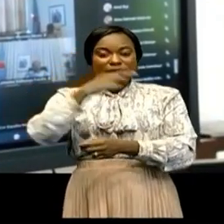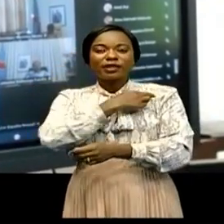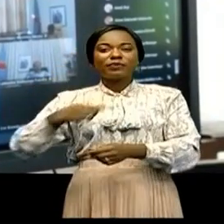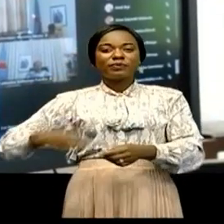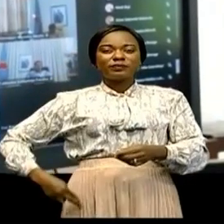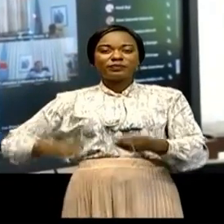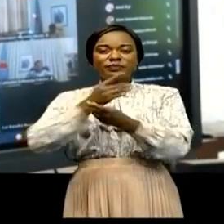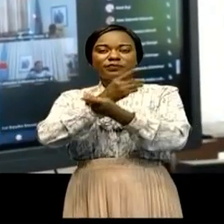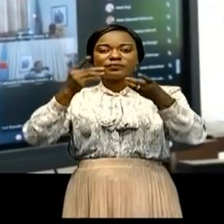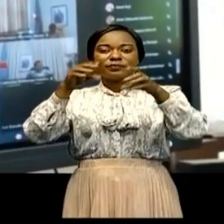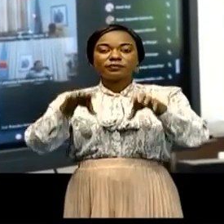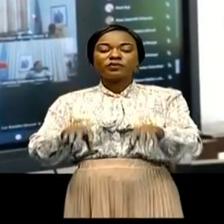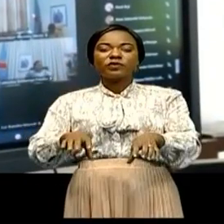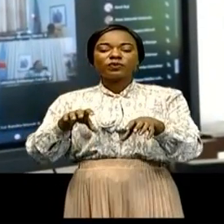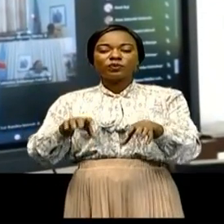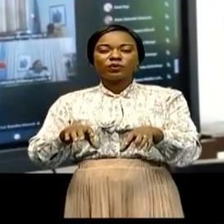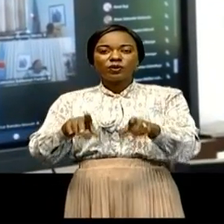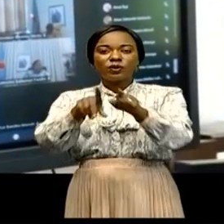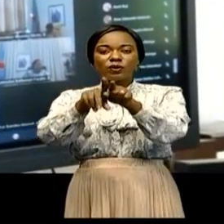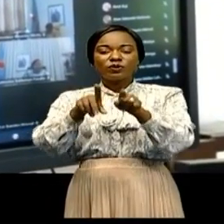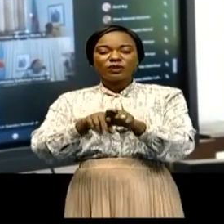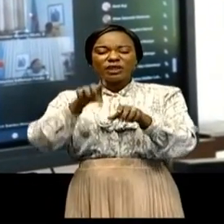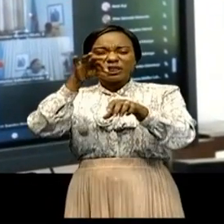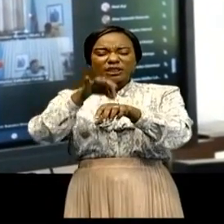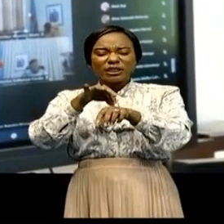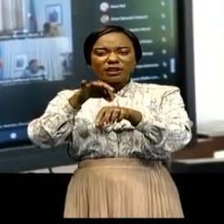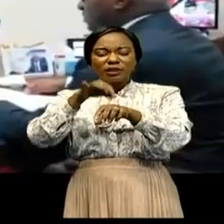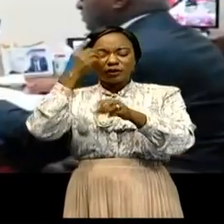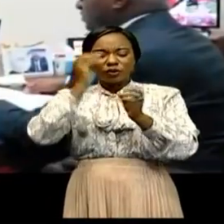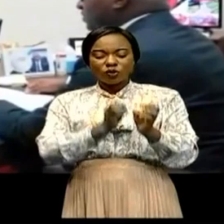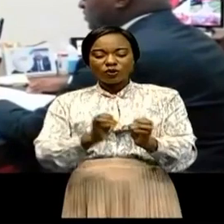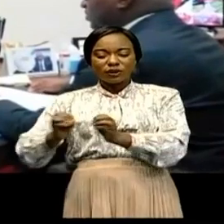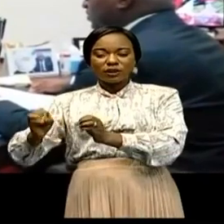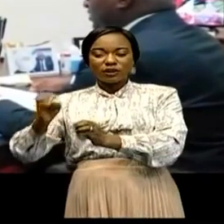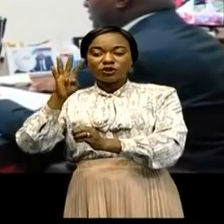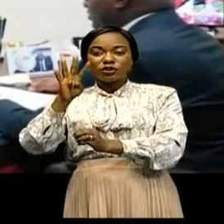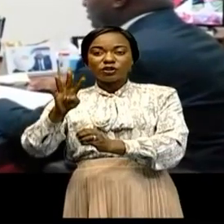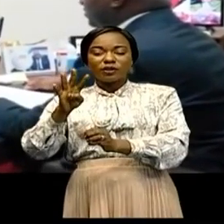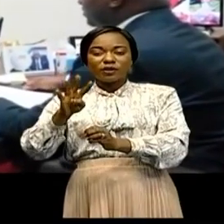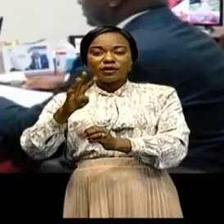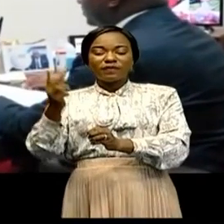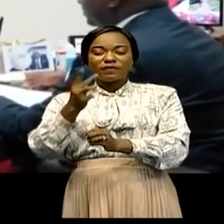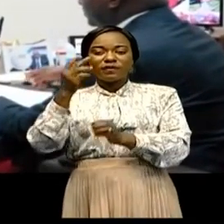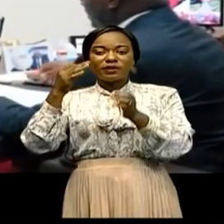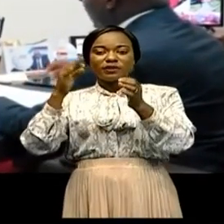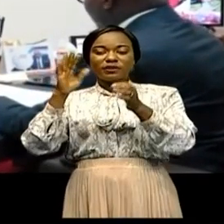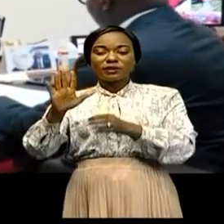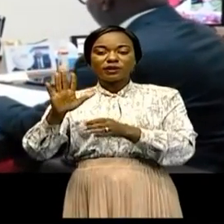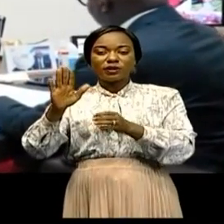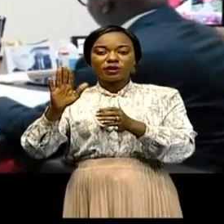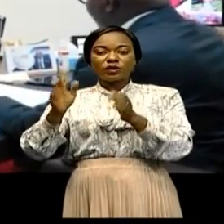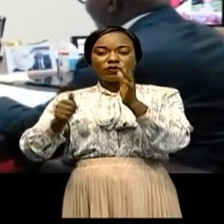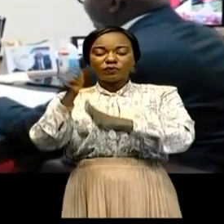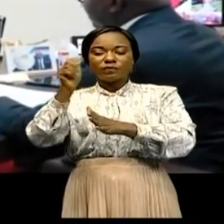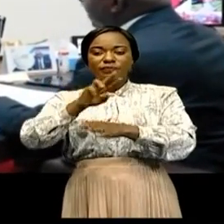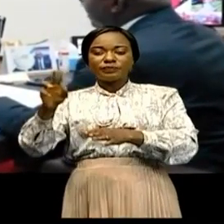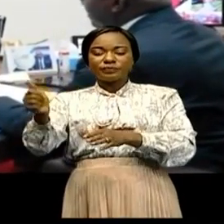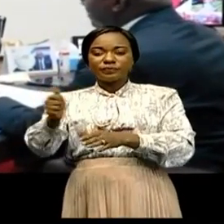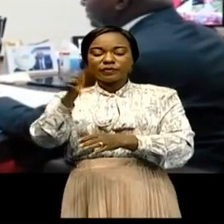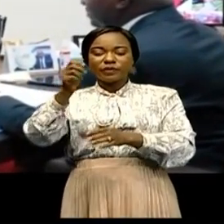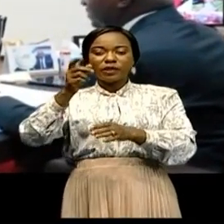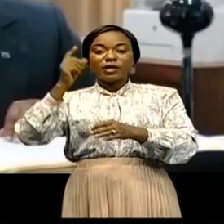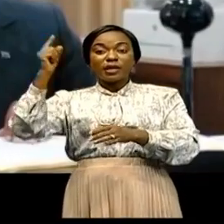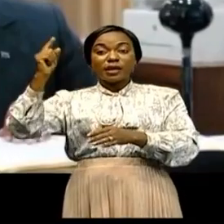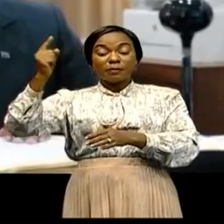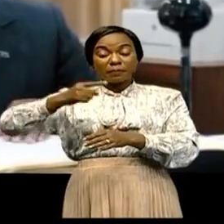démocratique du Congo a eu les privilèges d'organiser, c'est jeudi 25 novembre 2021, la première conférence